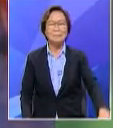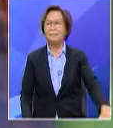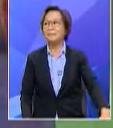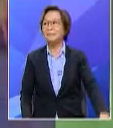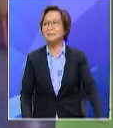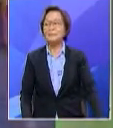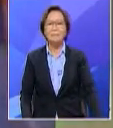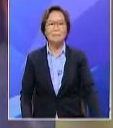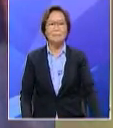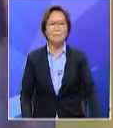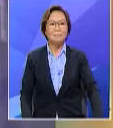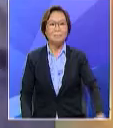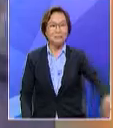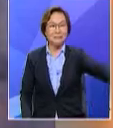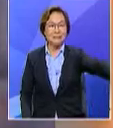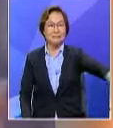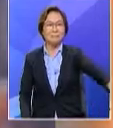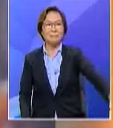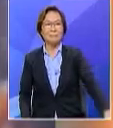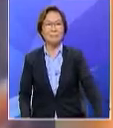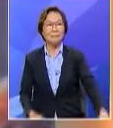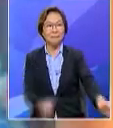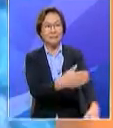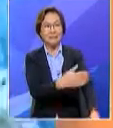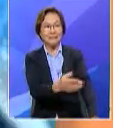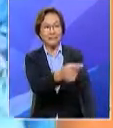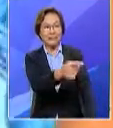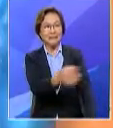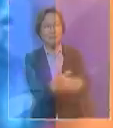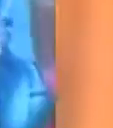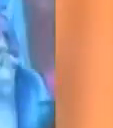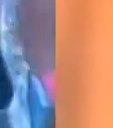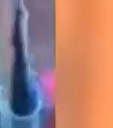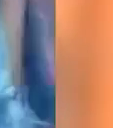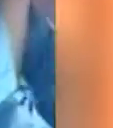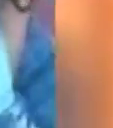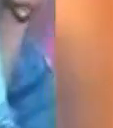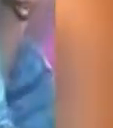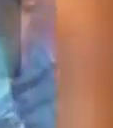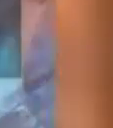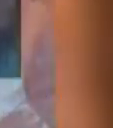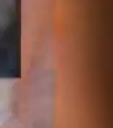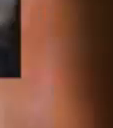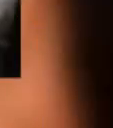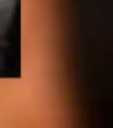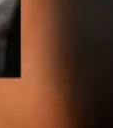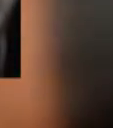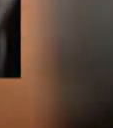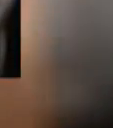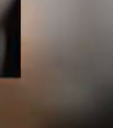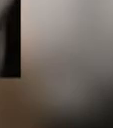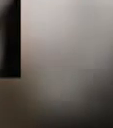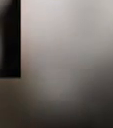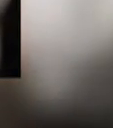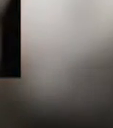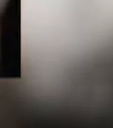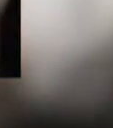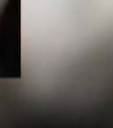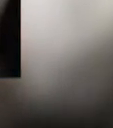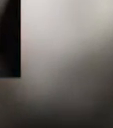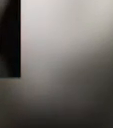perintu Dan nyanyi dan pari-pari La Israel